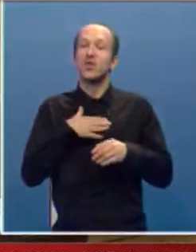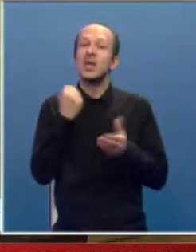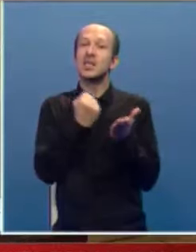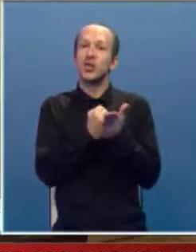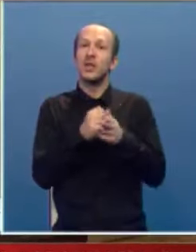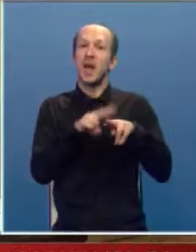zagarantovanih prava.